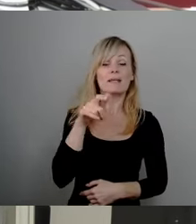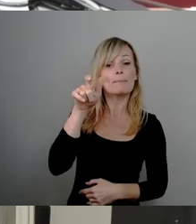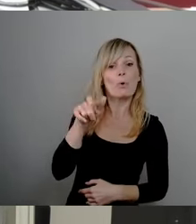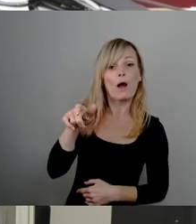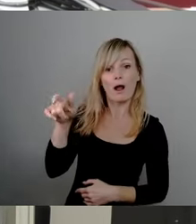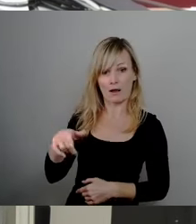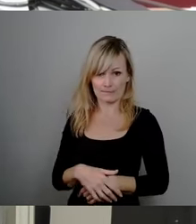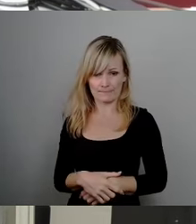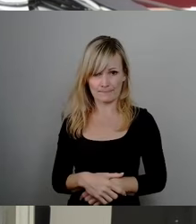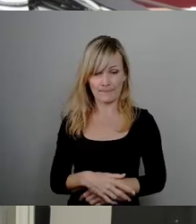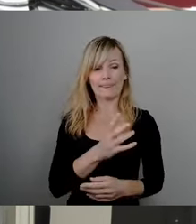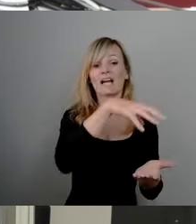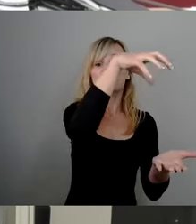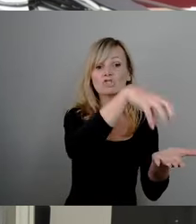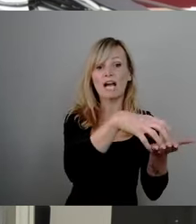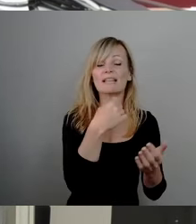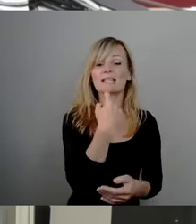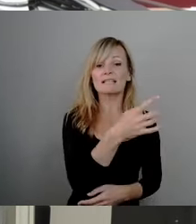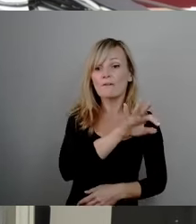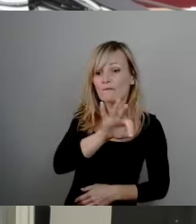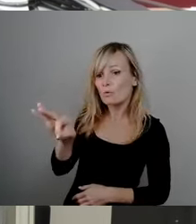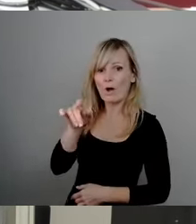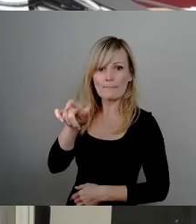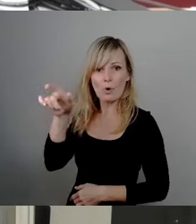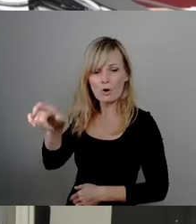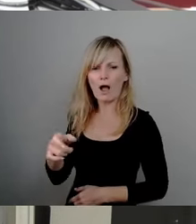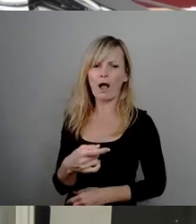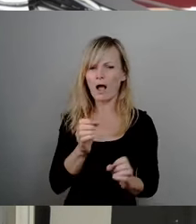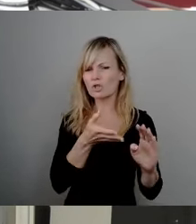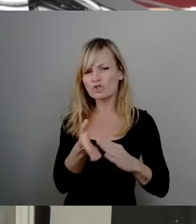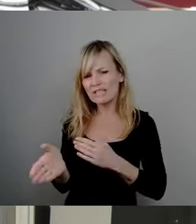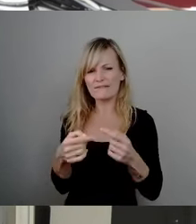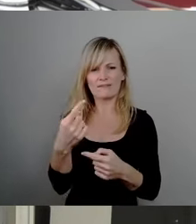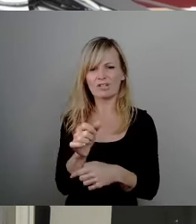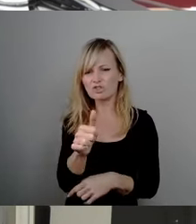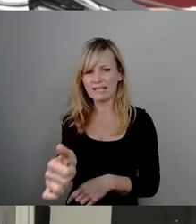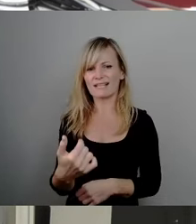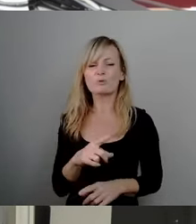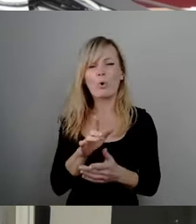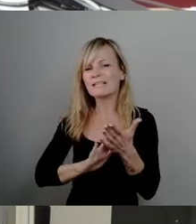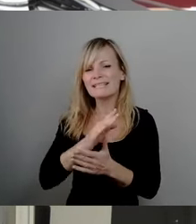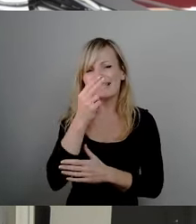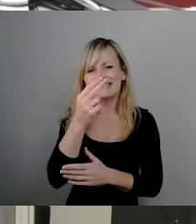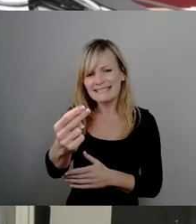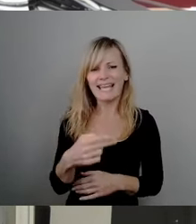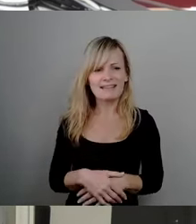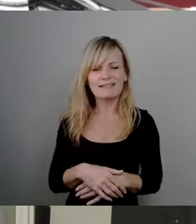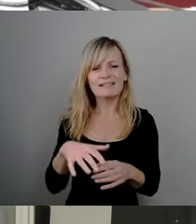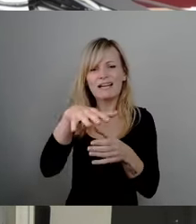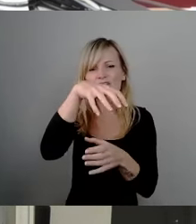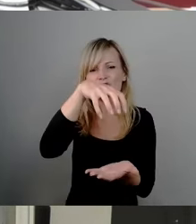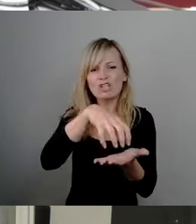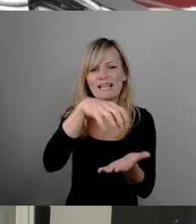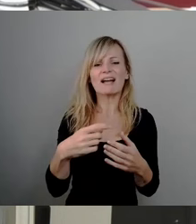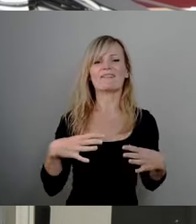Gunsten verschätzt hätte, ich habe noch nie eine Stadt, noch nie ein Land, noch nie einen Bund gesehen, die Steuern zurückgeführt haben, freiwillig an Bürgern.